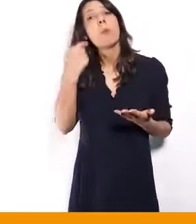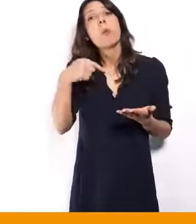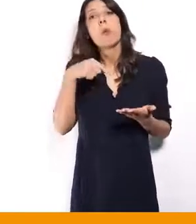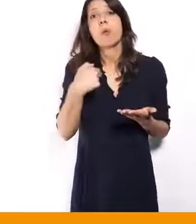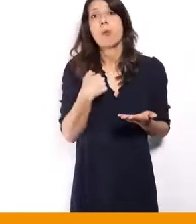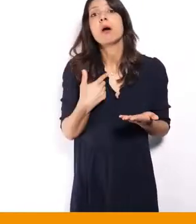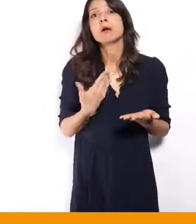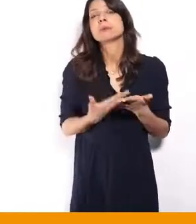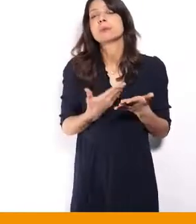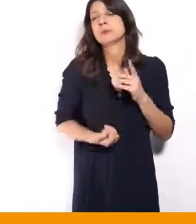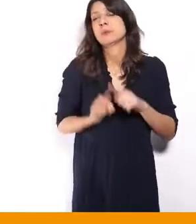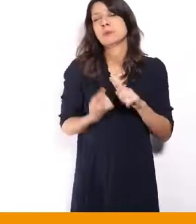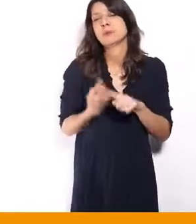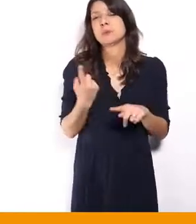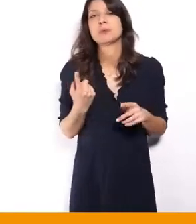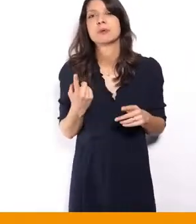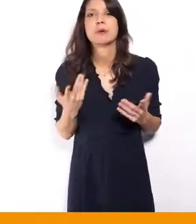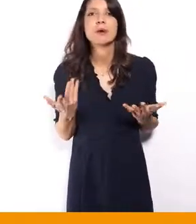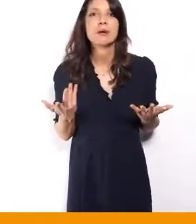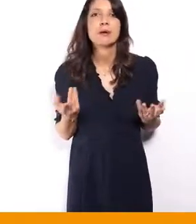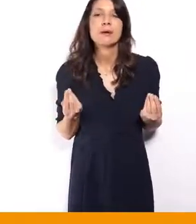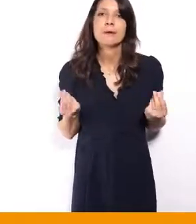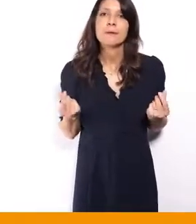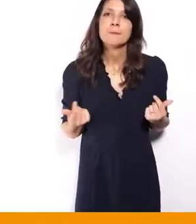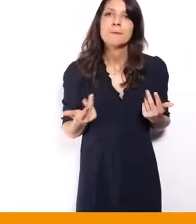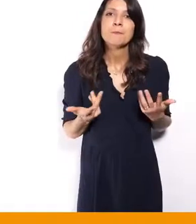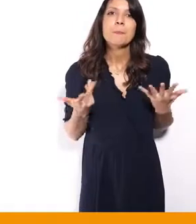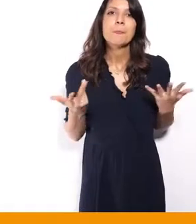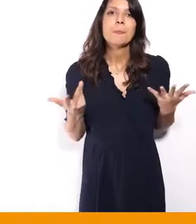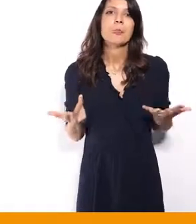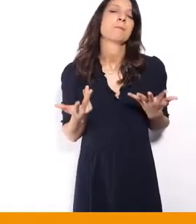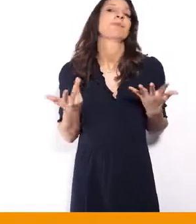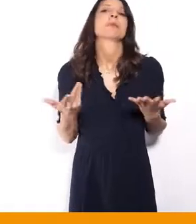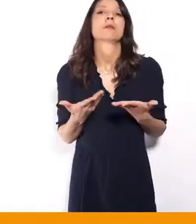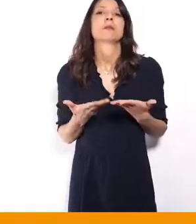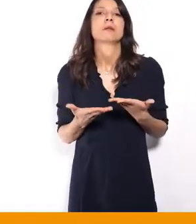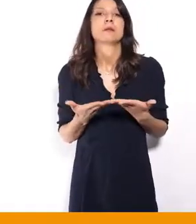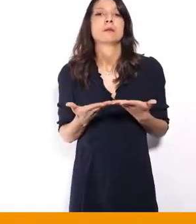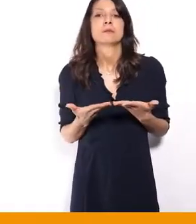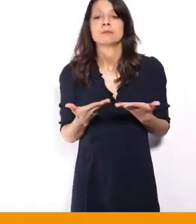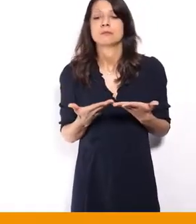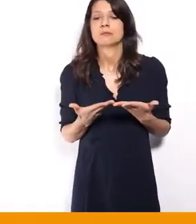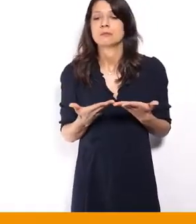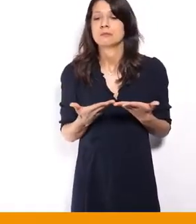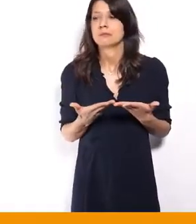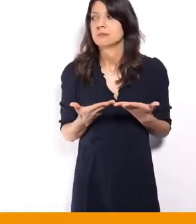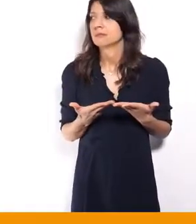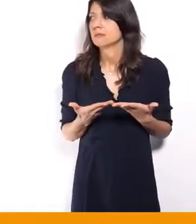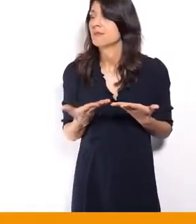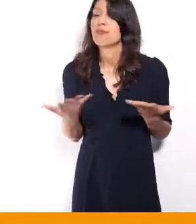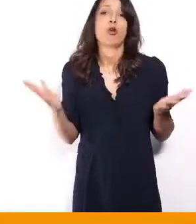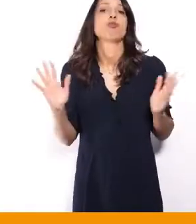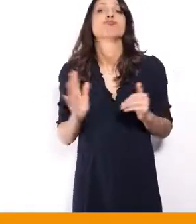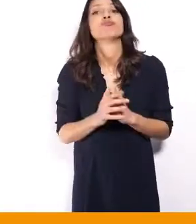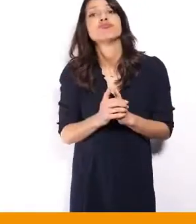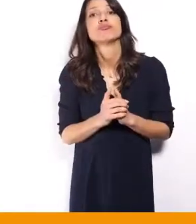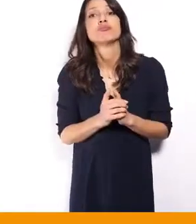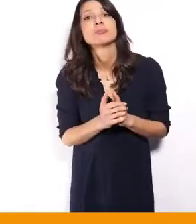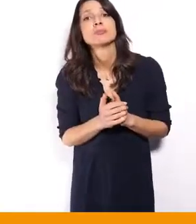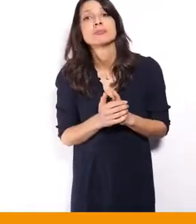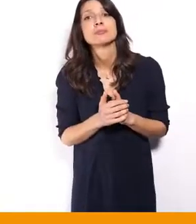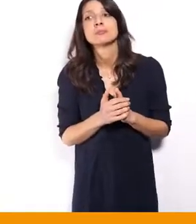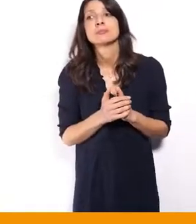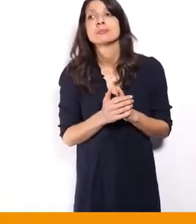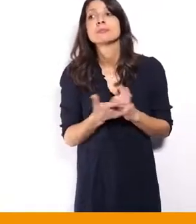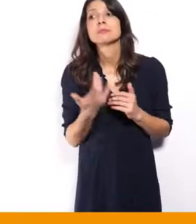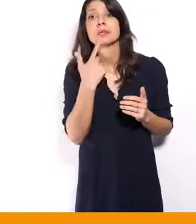important, et ça va de peu près. Voilà. Alors bon, moi, en